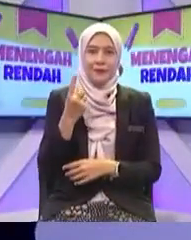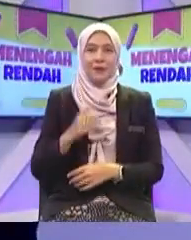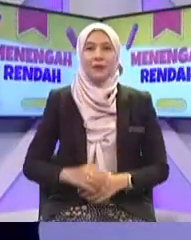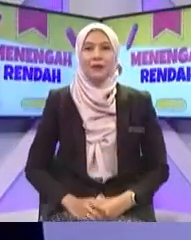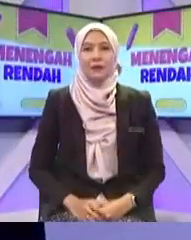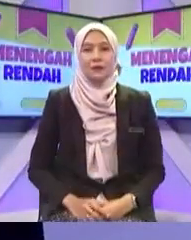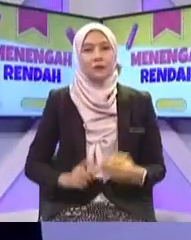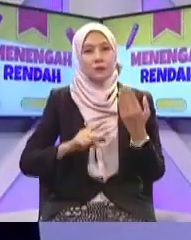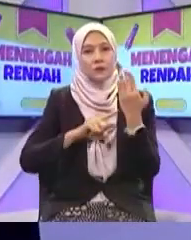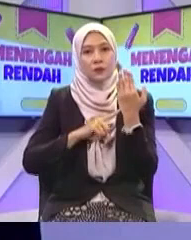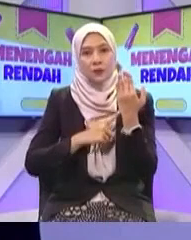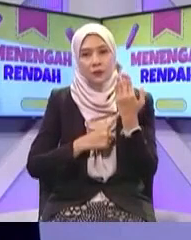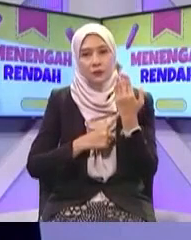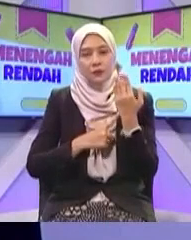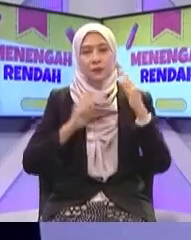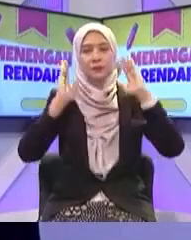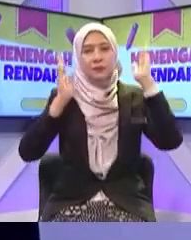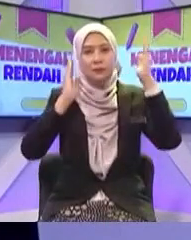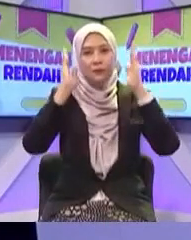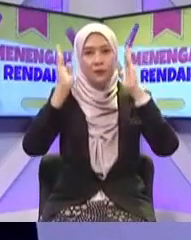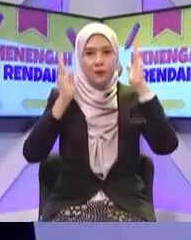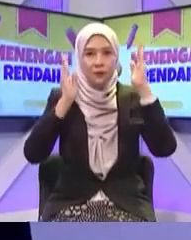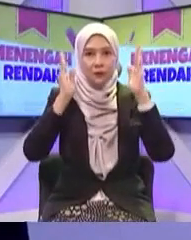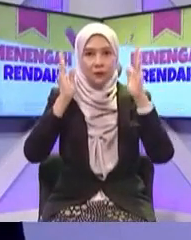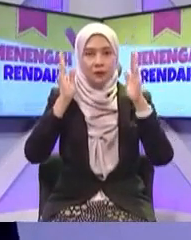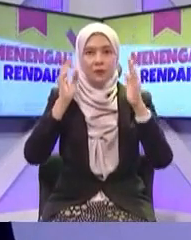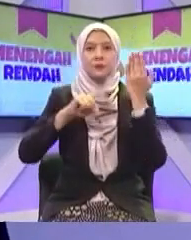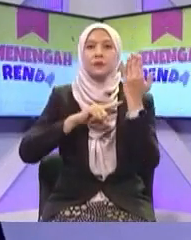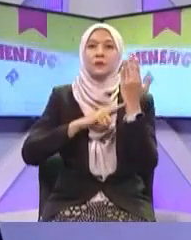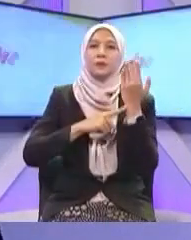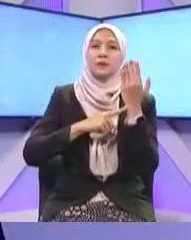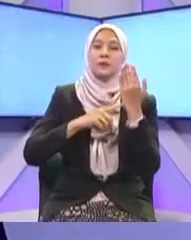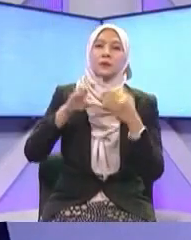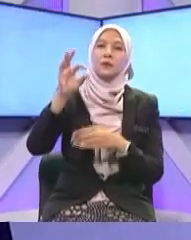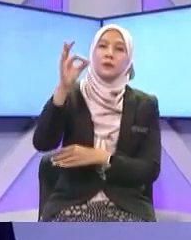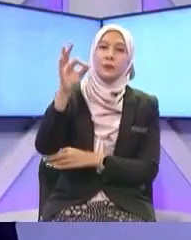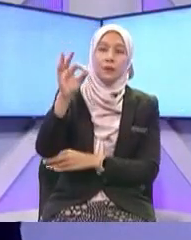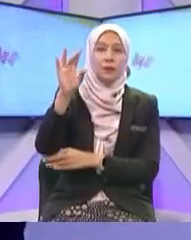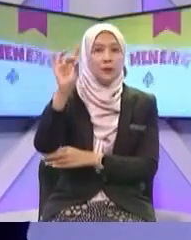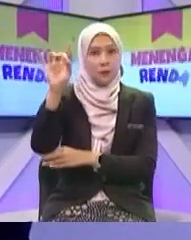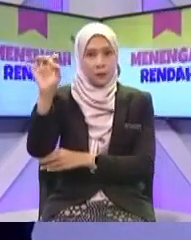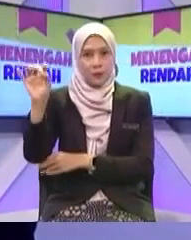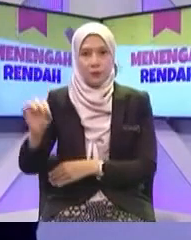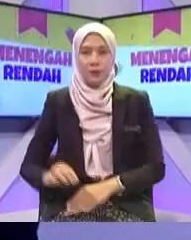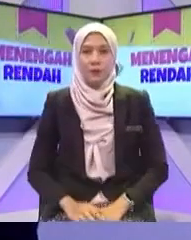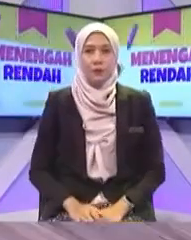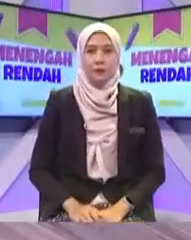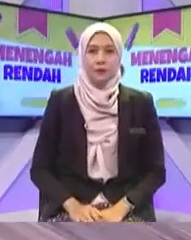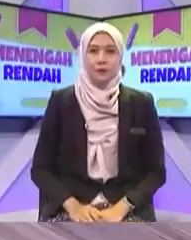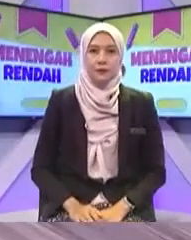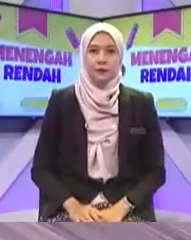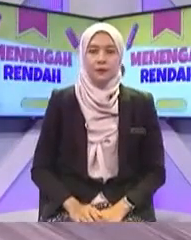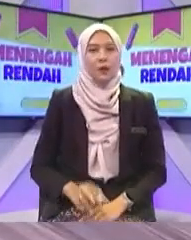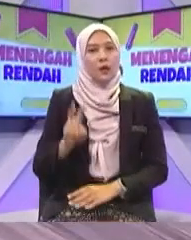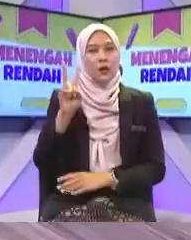Di tanah Melayu Di negara kita Di Malaysia Bermula pada tahun 1980-an Berapa puluh tahun lah tu Kurang